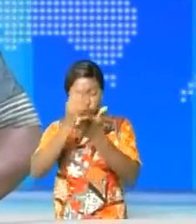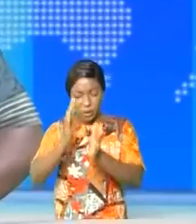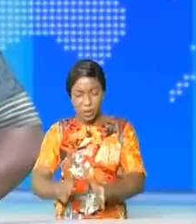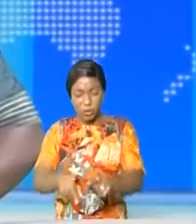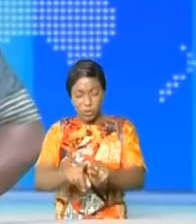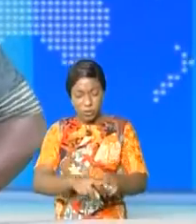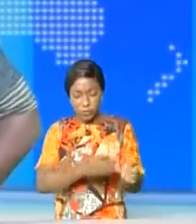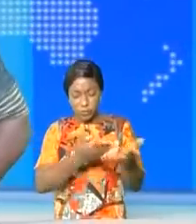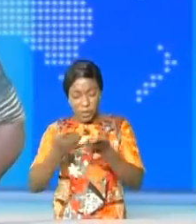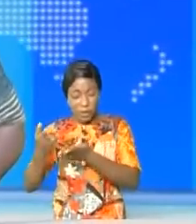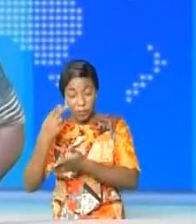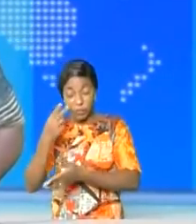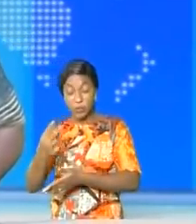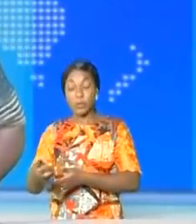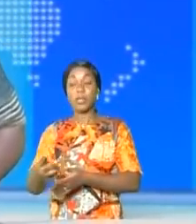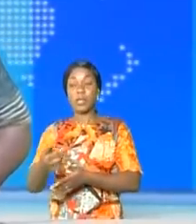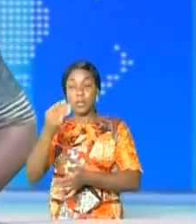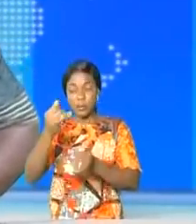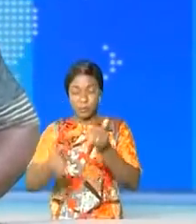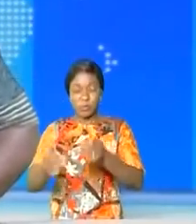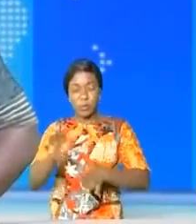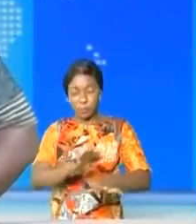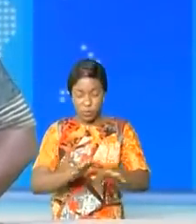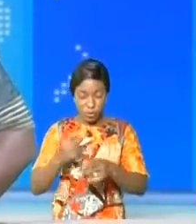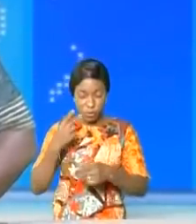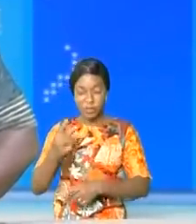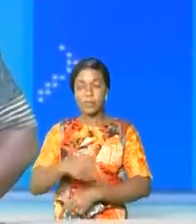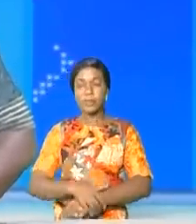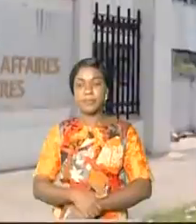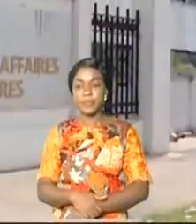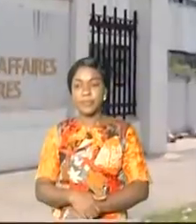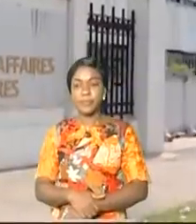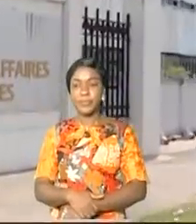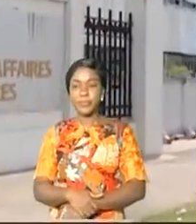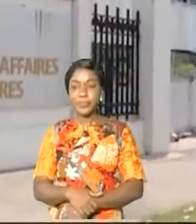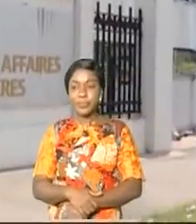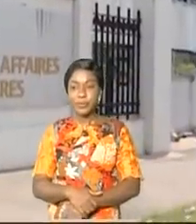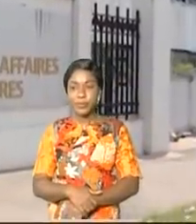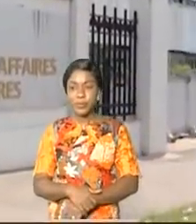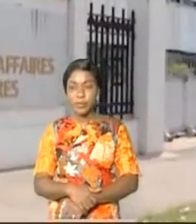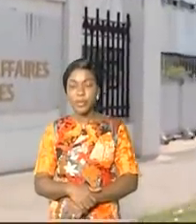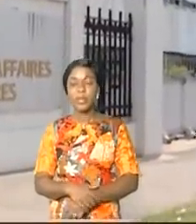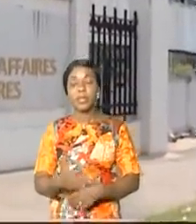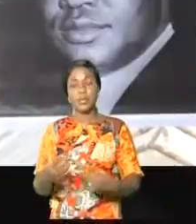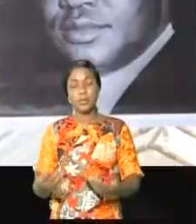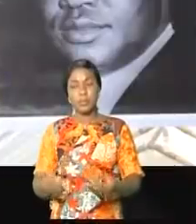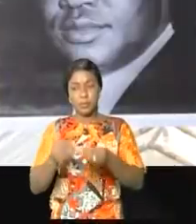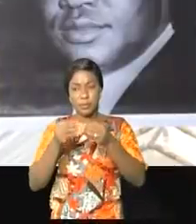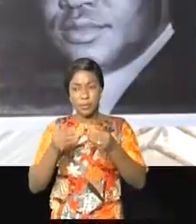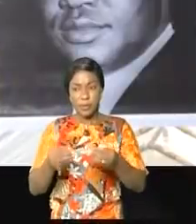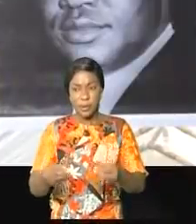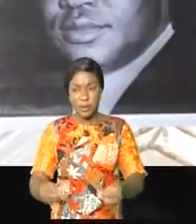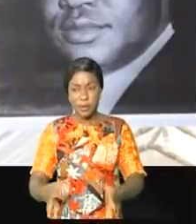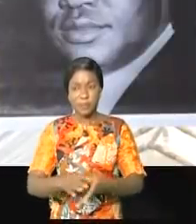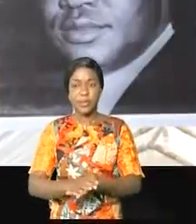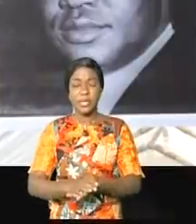ont rendu les derniers hommages. Edithialla. La diplomatie congolaise a perdu l'indebaobab des Affaires